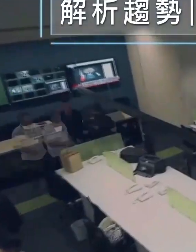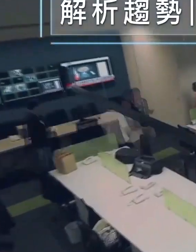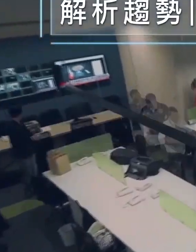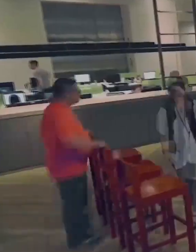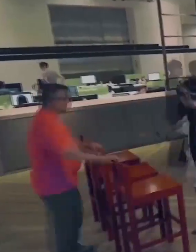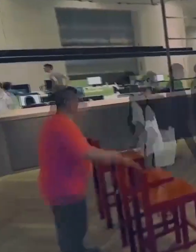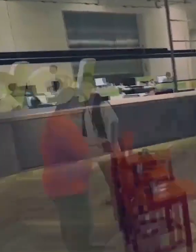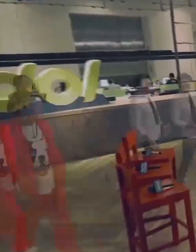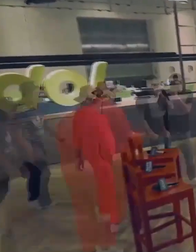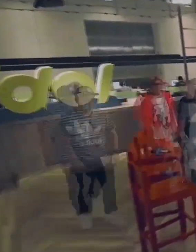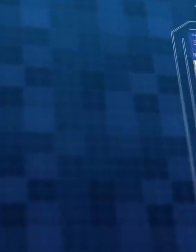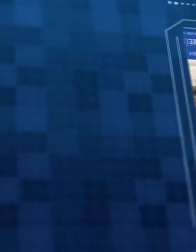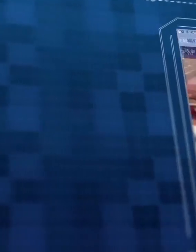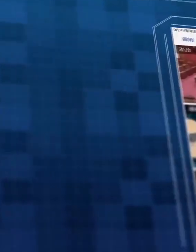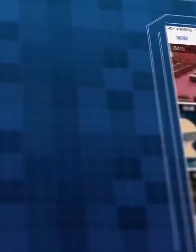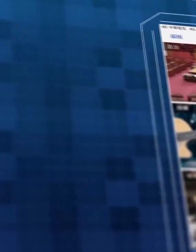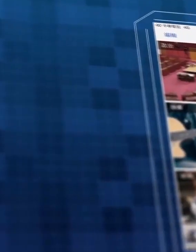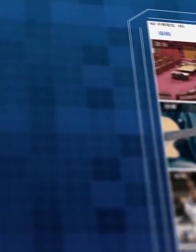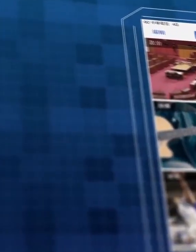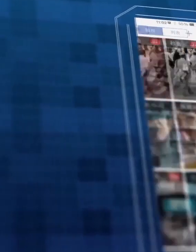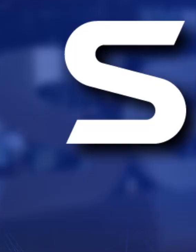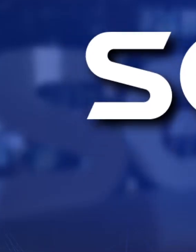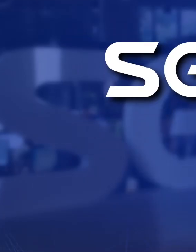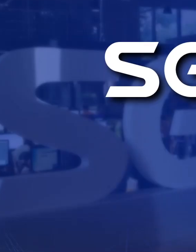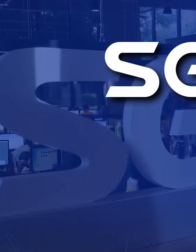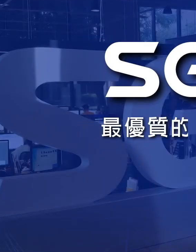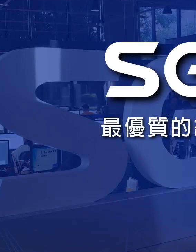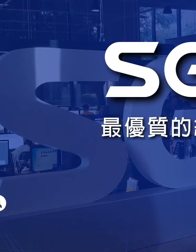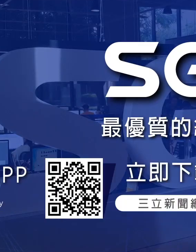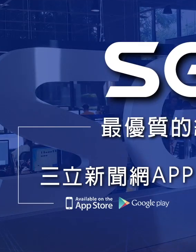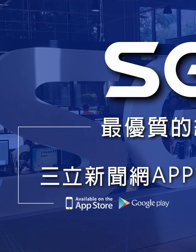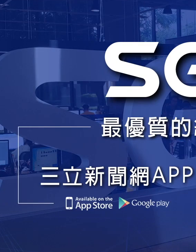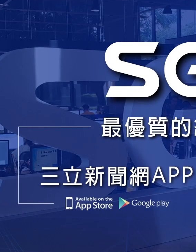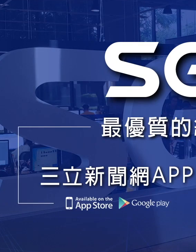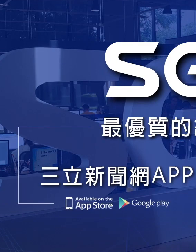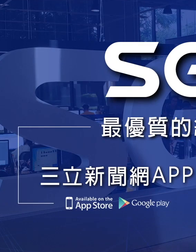謝謝謝謝謝謝